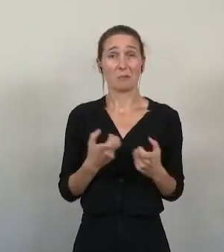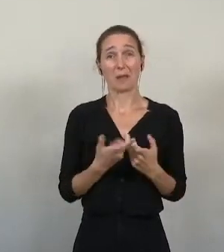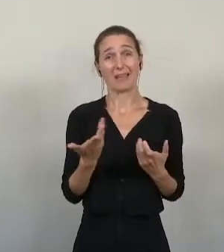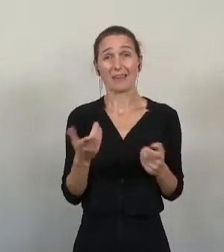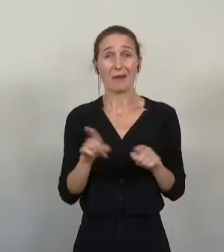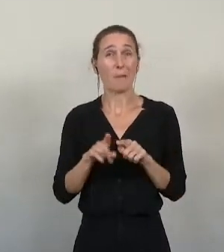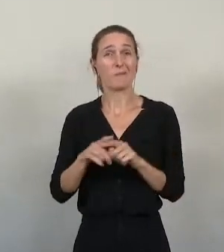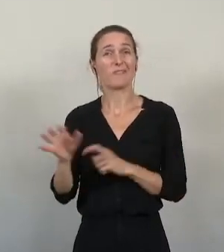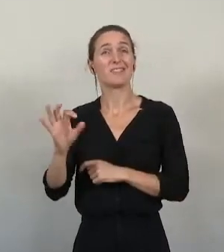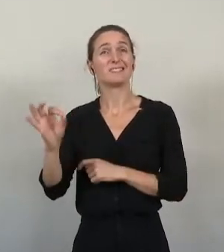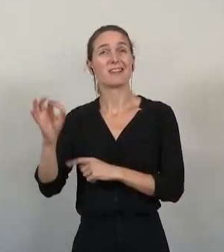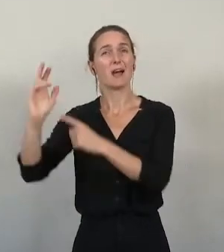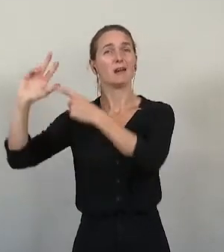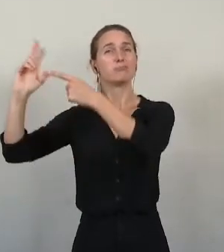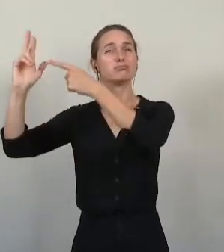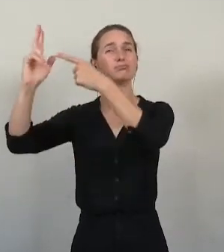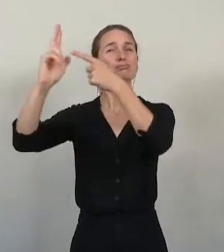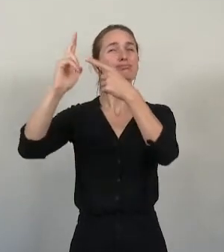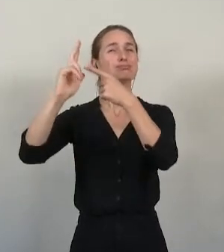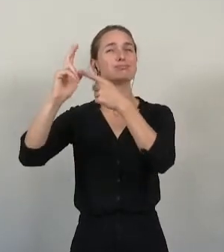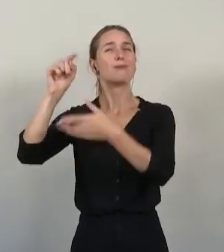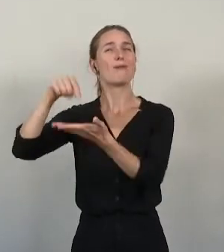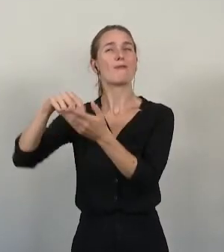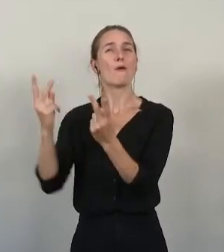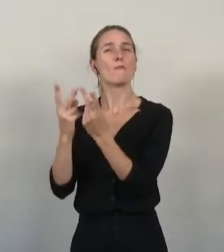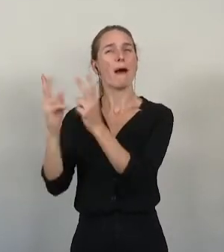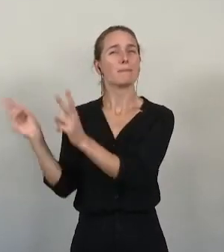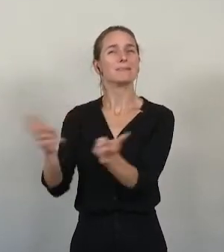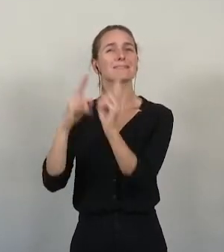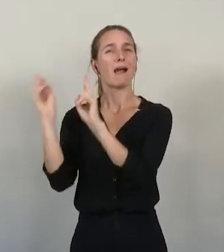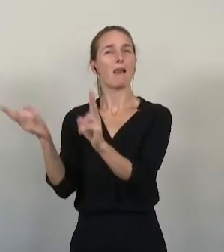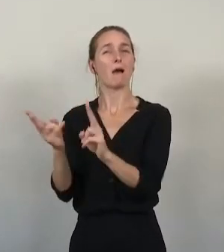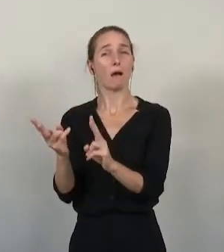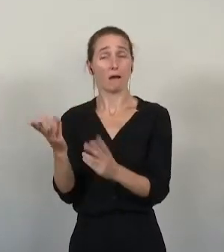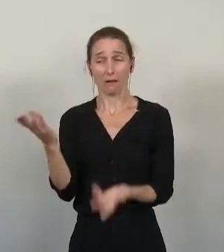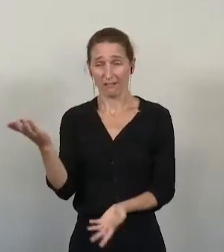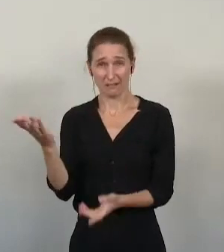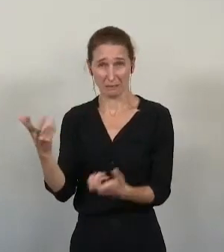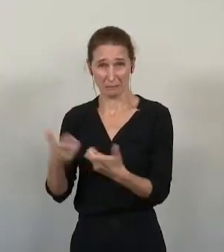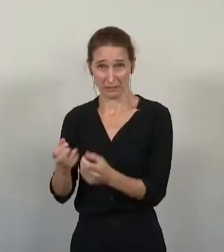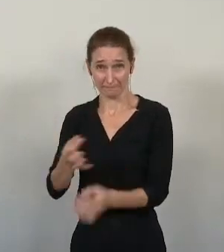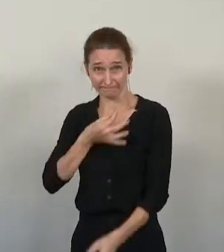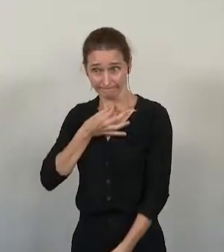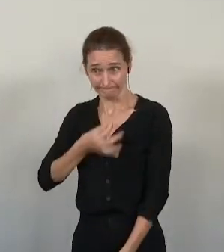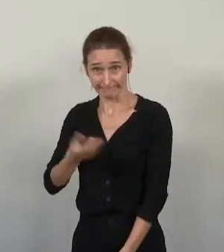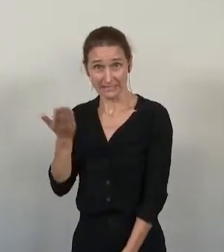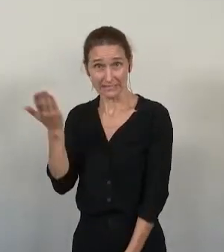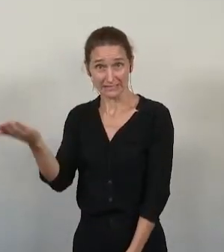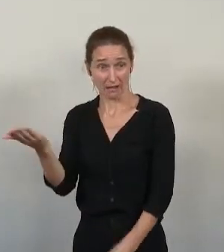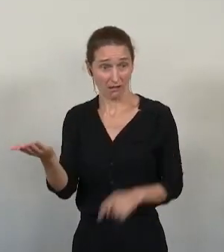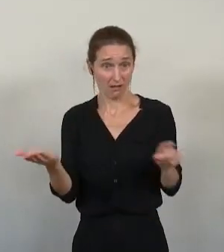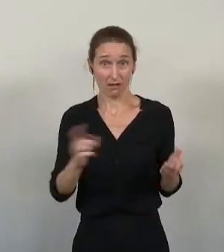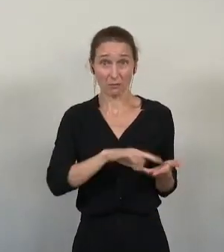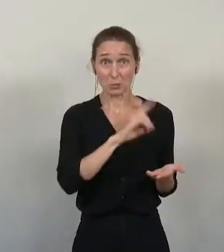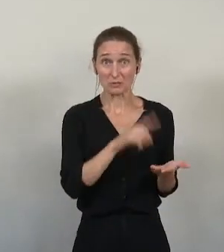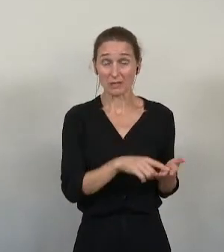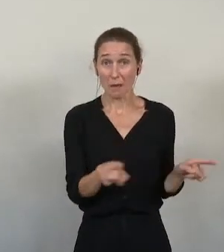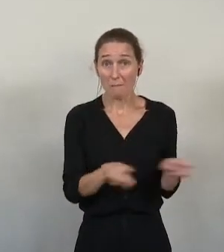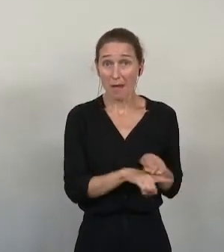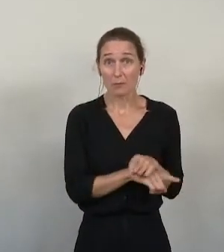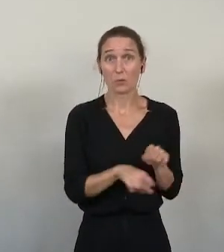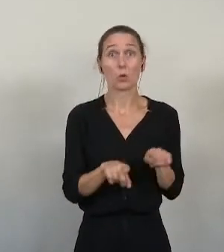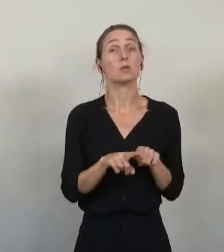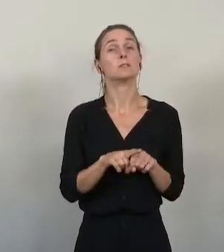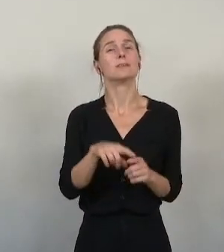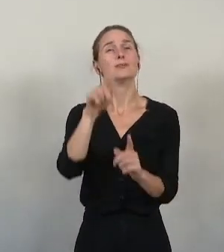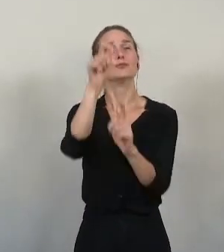éoliennes Parc-Pol-Mistral, mais aussi deux fois moins que ce que vous avez dépensé pour votre sculpture en bois